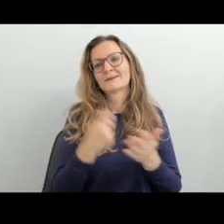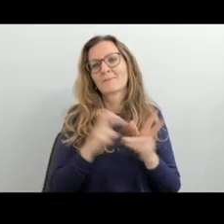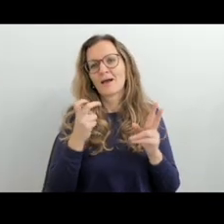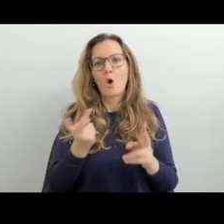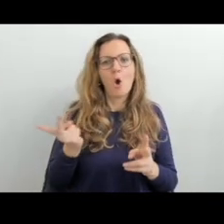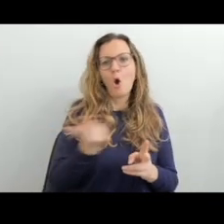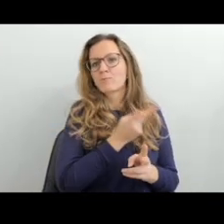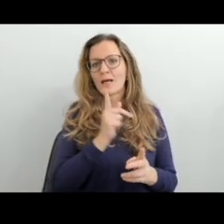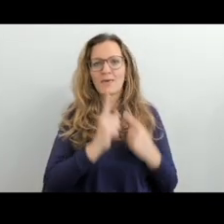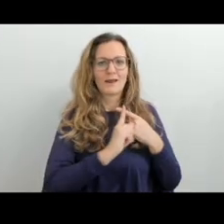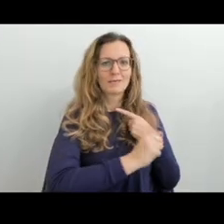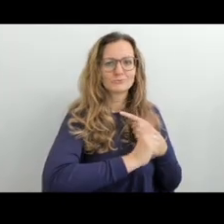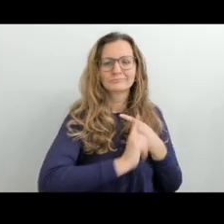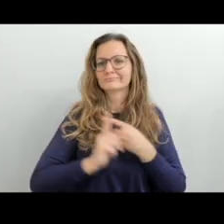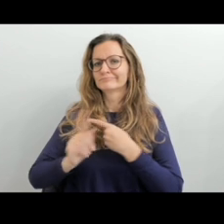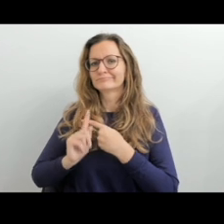neslyšících,